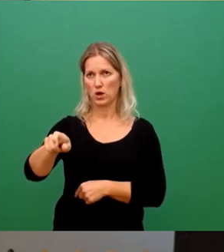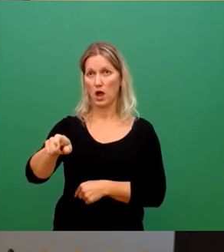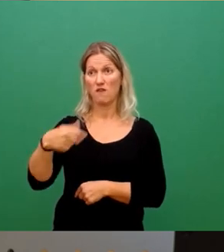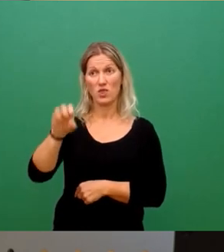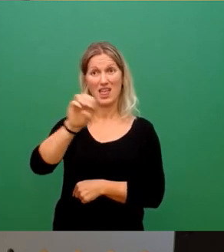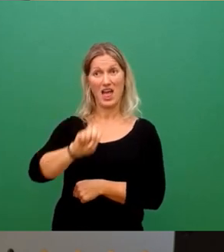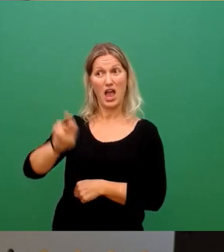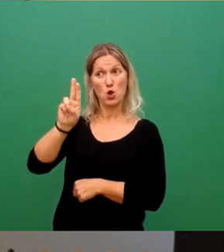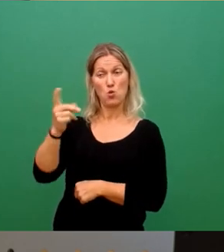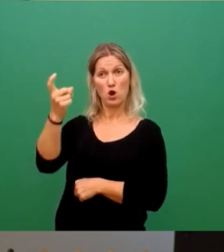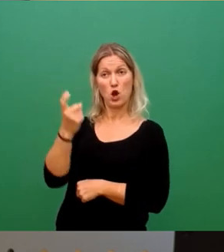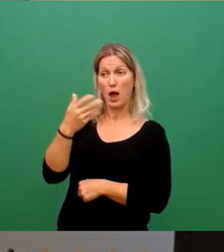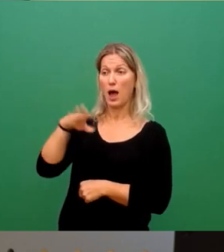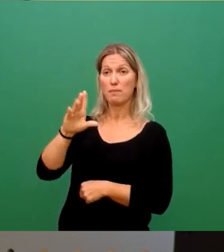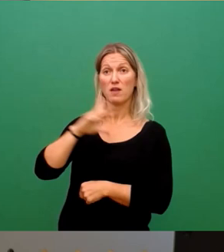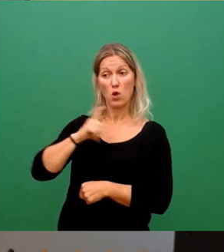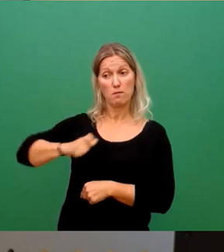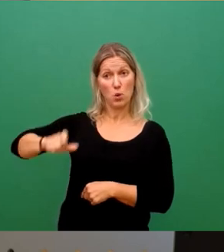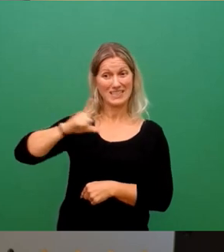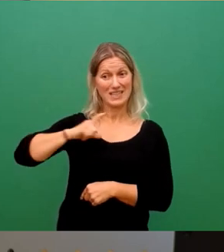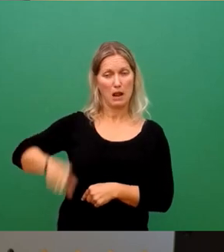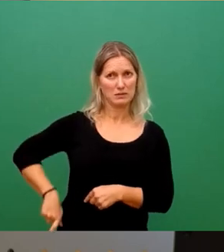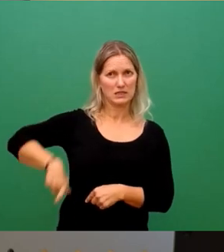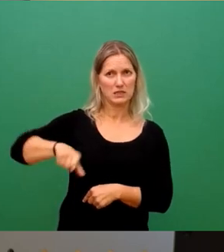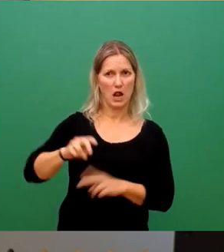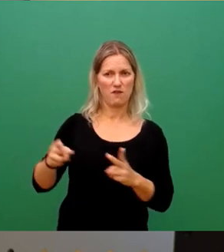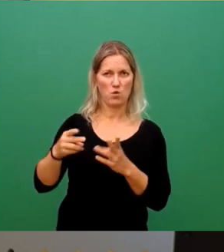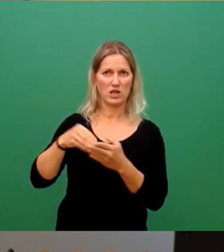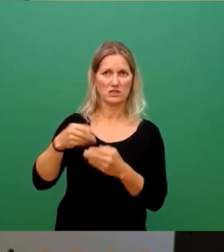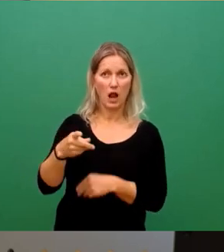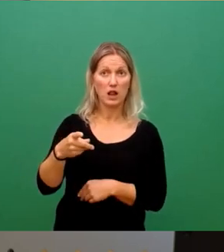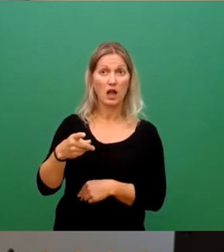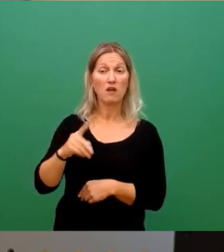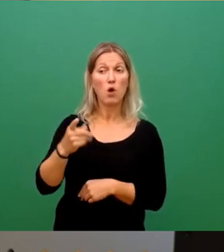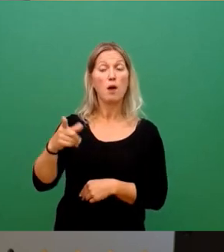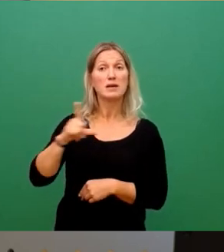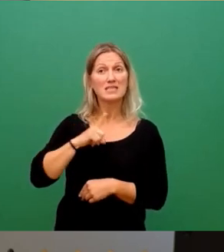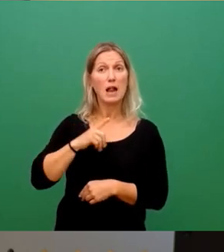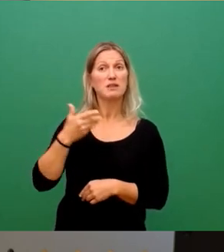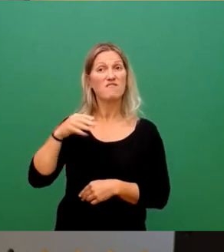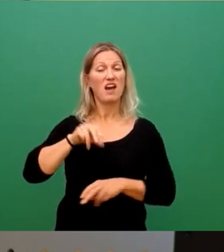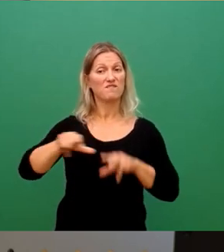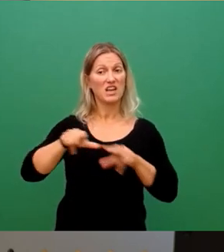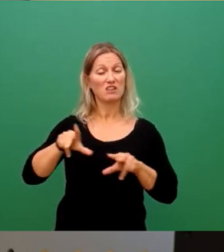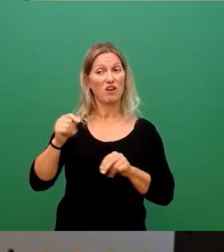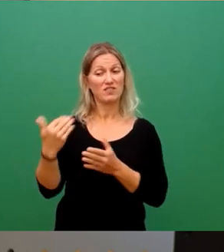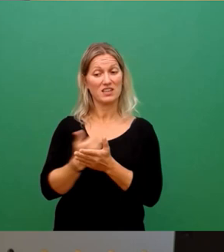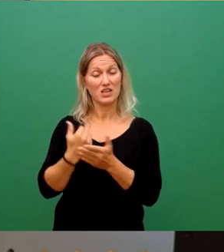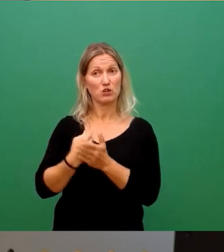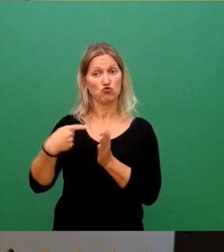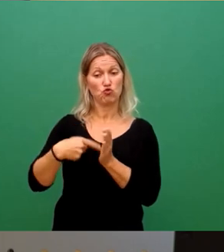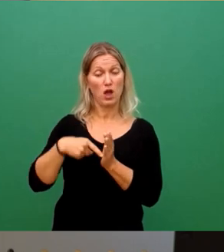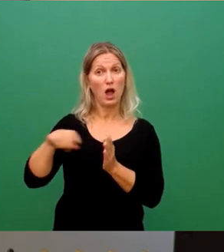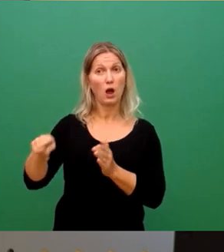vom steuerzahlenden Bürger, der meist die Steuern in der freien Wirtschaft erarbeitet und nicht in der